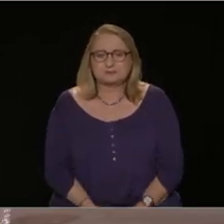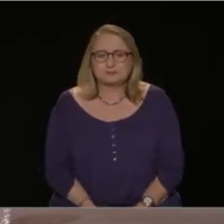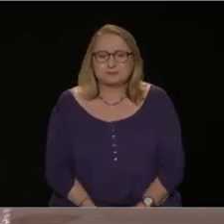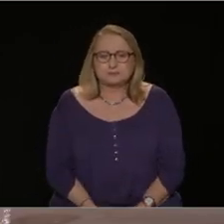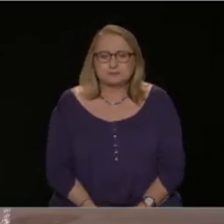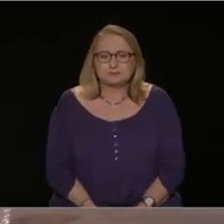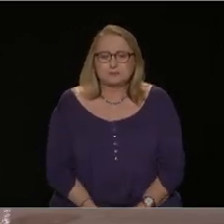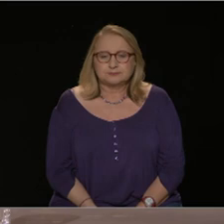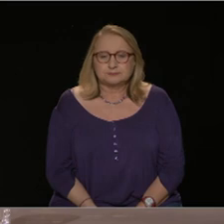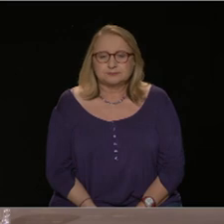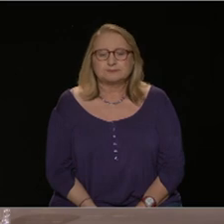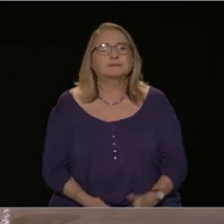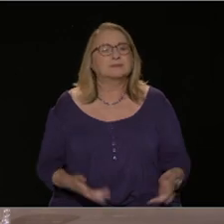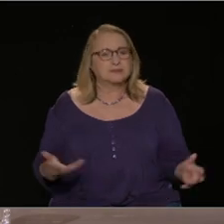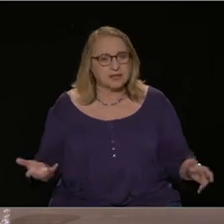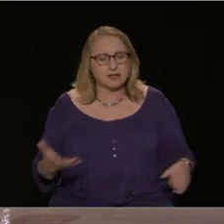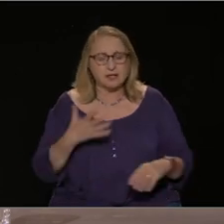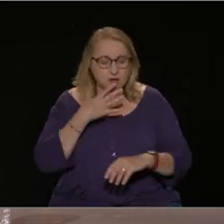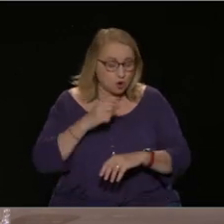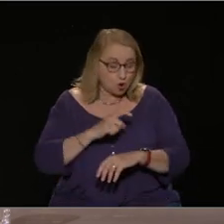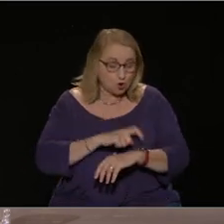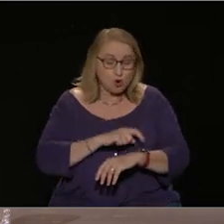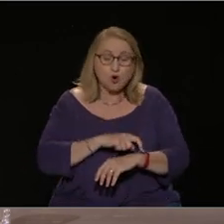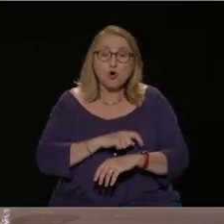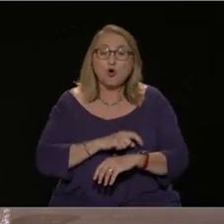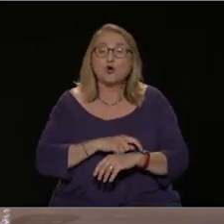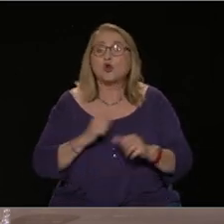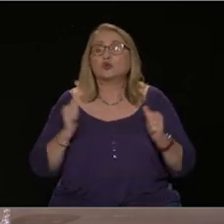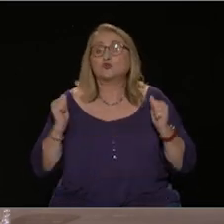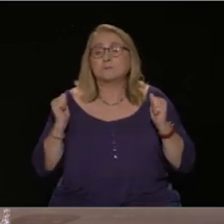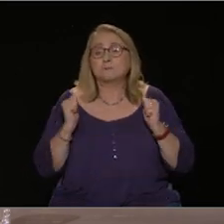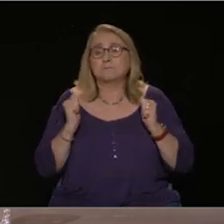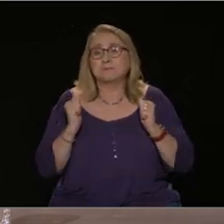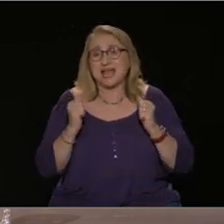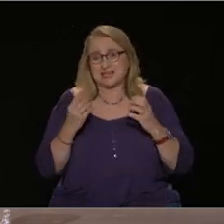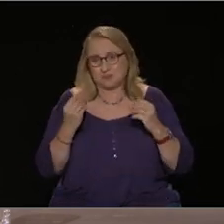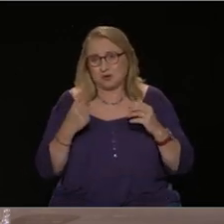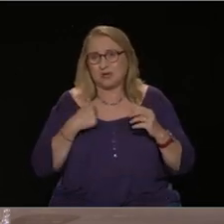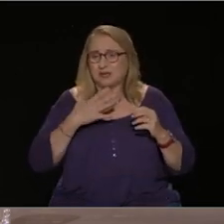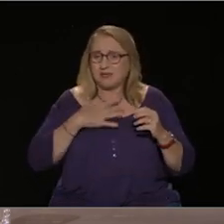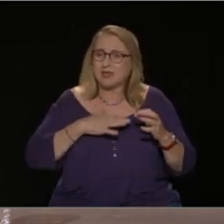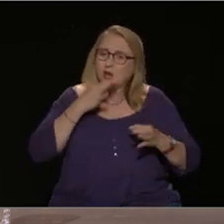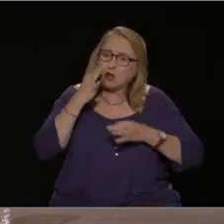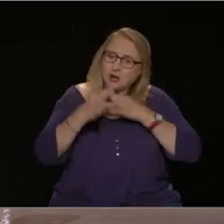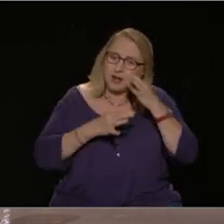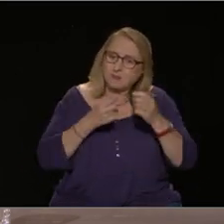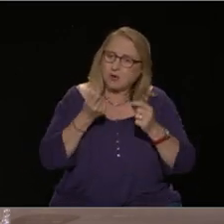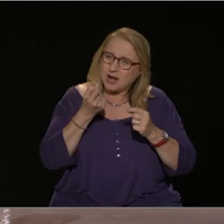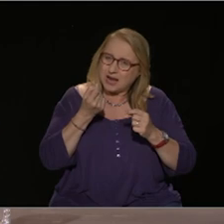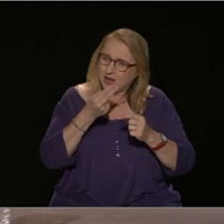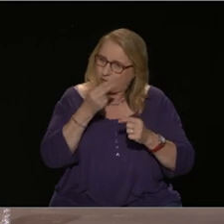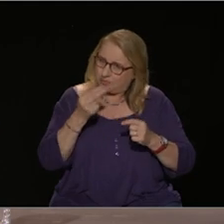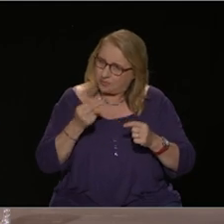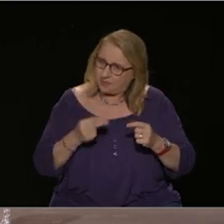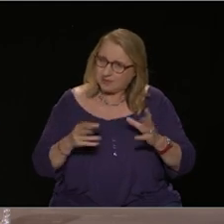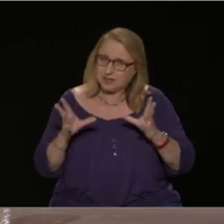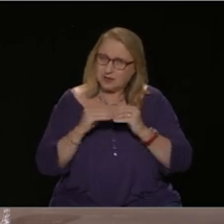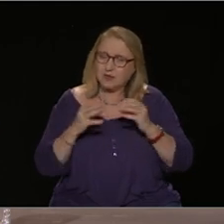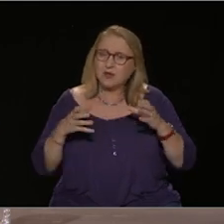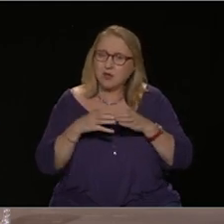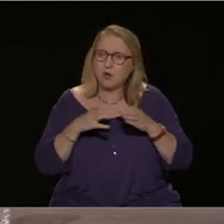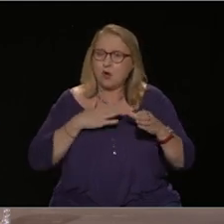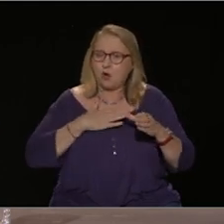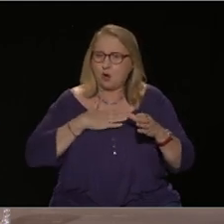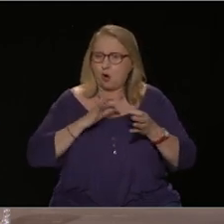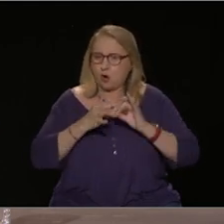επειδή ο χρόνος πιέζει κιόλας και πρέπει στο τέλος να παρουσιάσουμε και ορισμένα πράγματα λίγο για το κατέβασμα της οργάνωσής μας, τις εκλογές. Να πω το